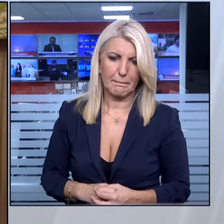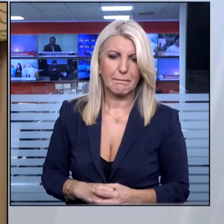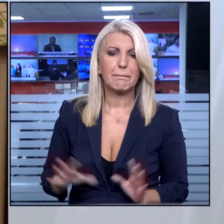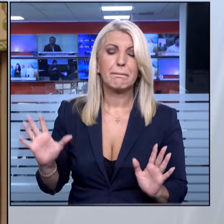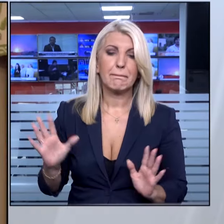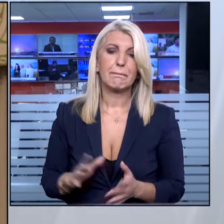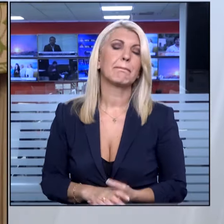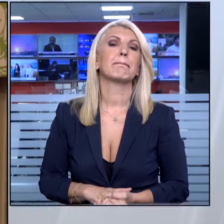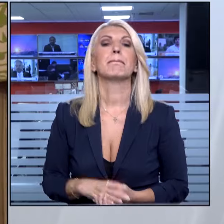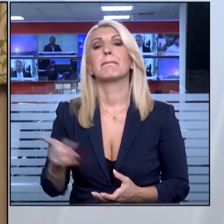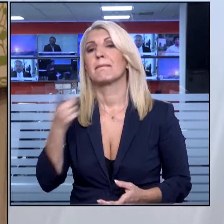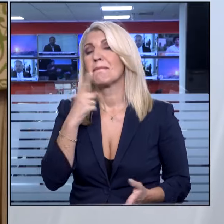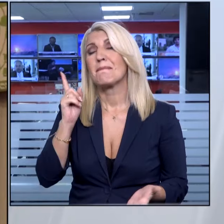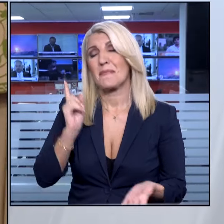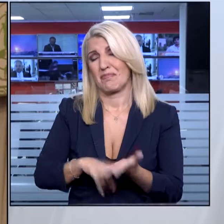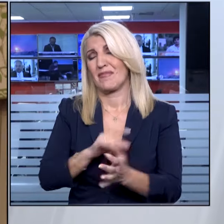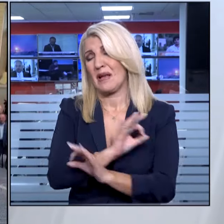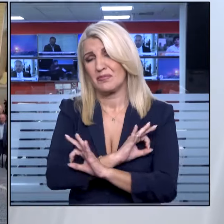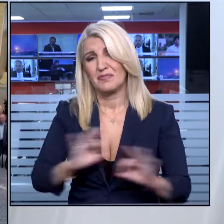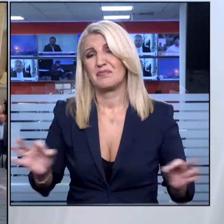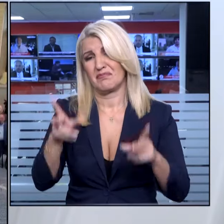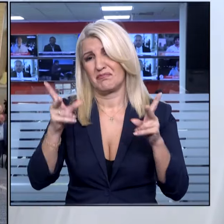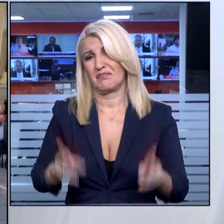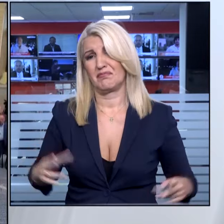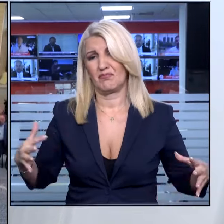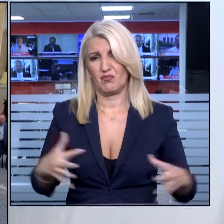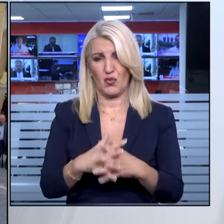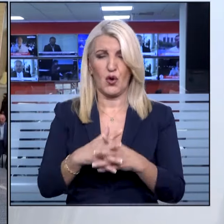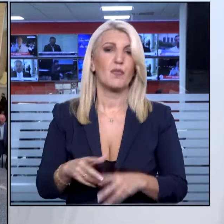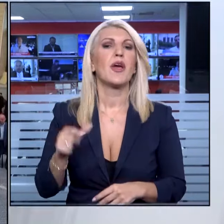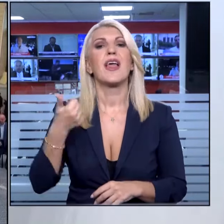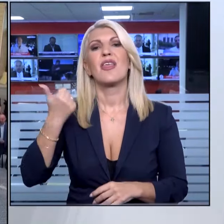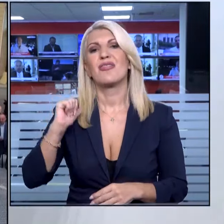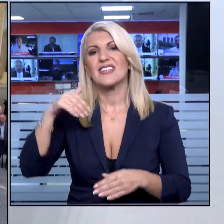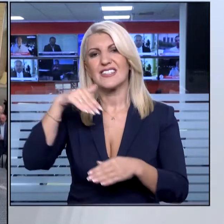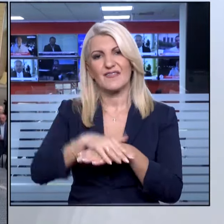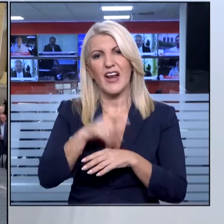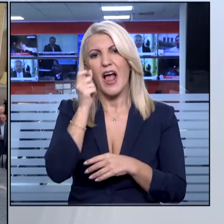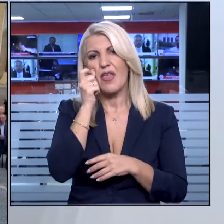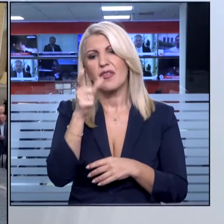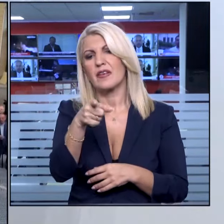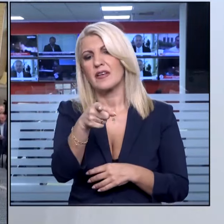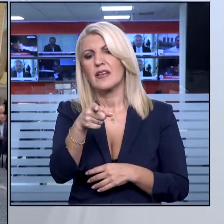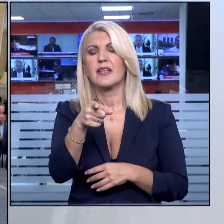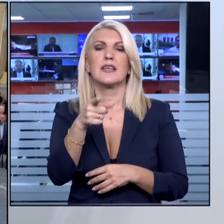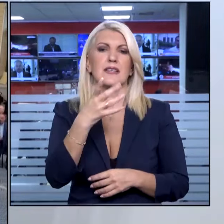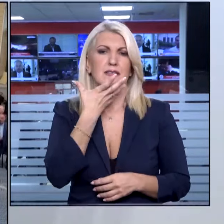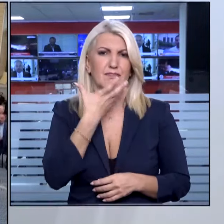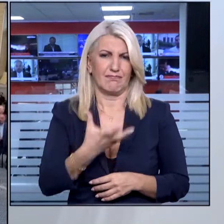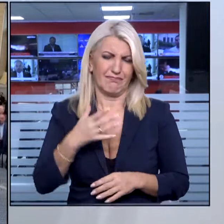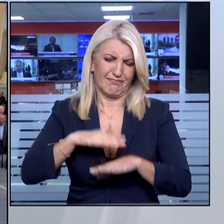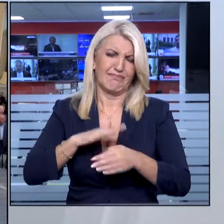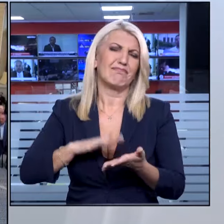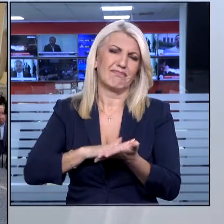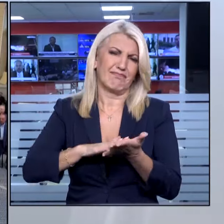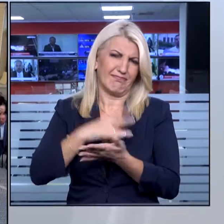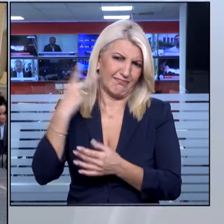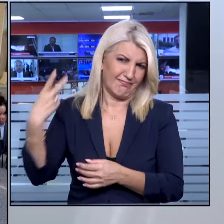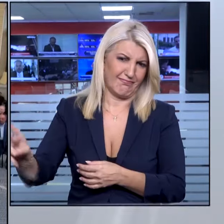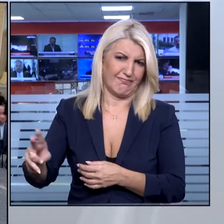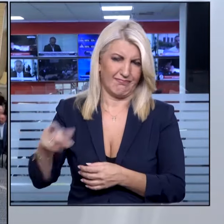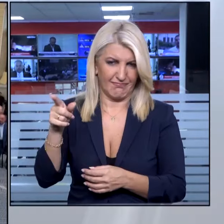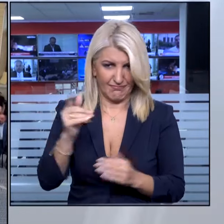Ο Ανώτατος Πνευματικός Υγέτης του Ιράν, Αγιατολάχαλη Χαμενέη, συγκάλεσε έκτακτη συνεδρίαση του Συμβουλίου